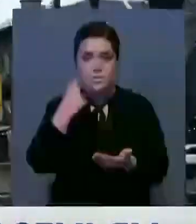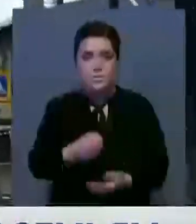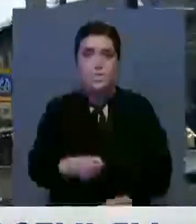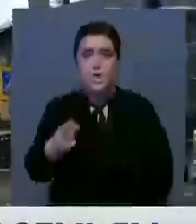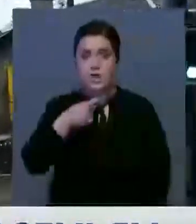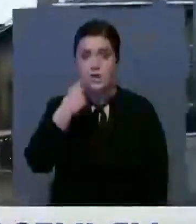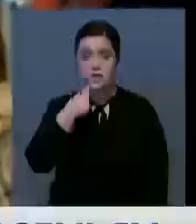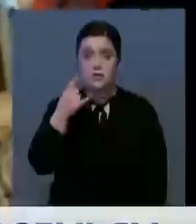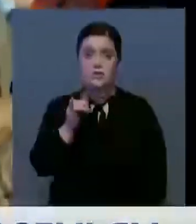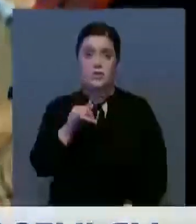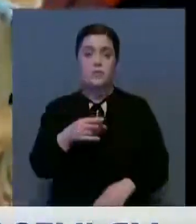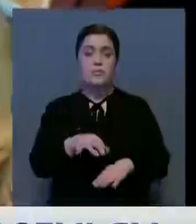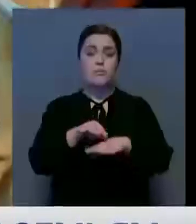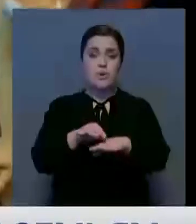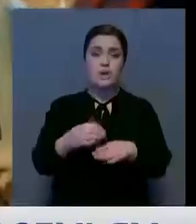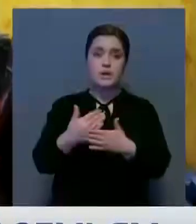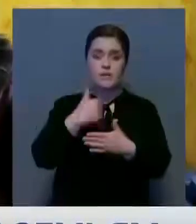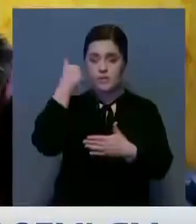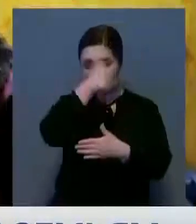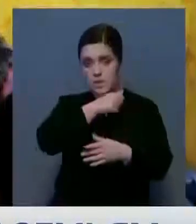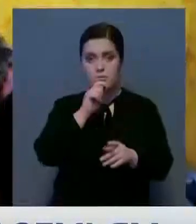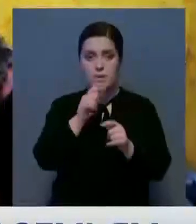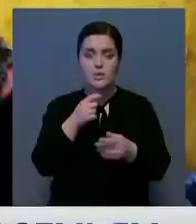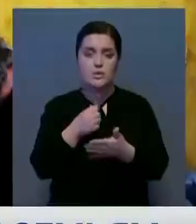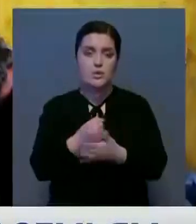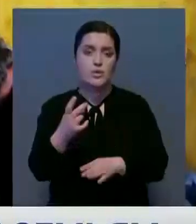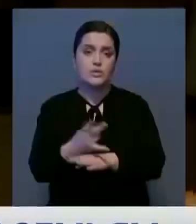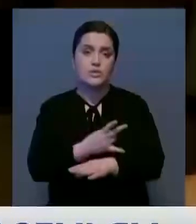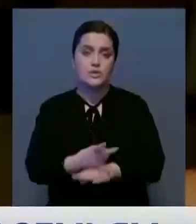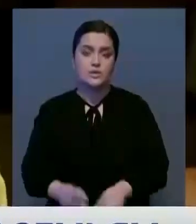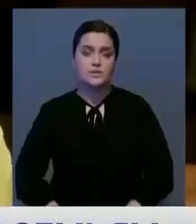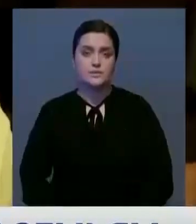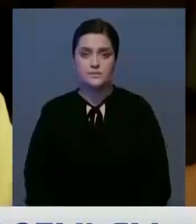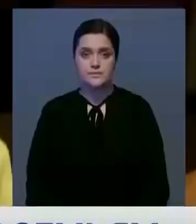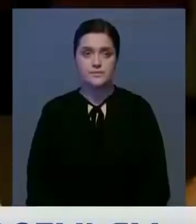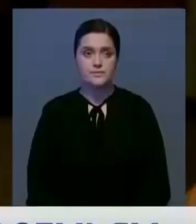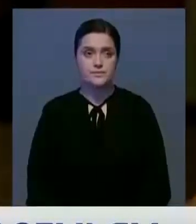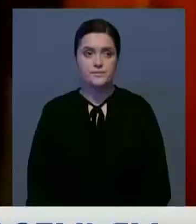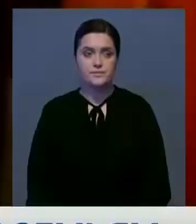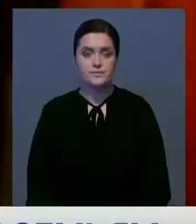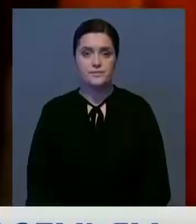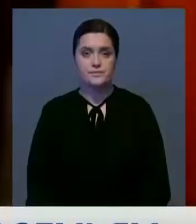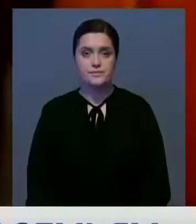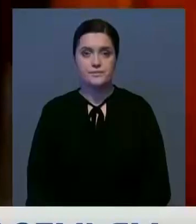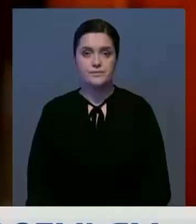новогодние подарки будут до самой полуночи. Анастасия Валикжанина, Абен Нарымбаев, Алматы, Хабар-24.